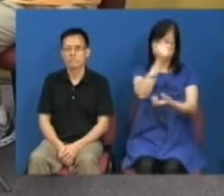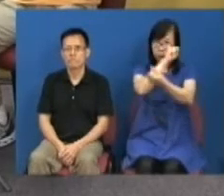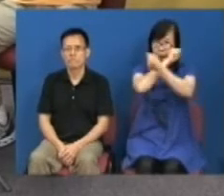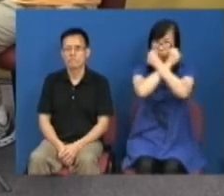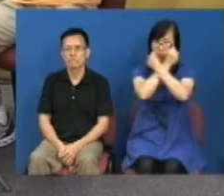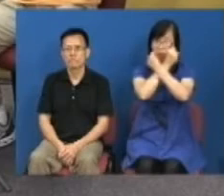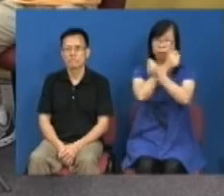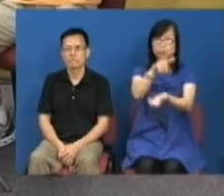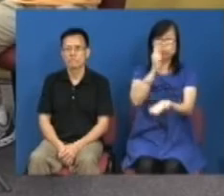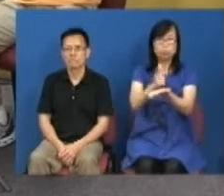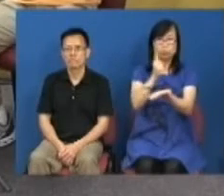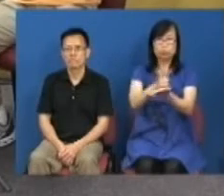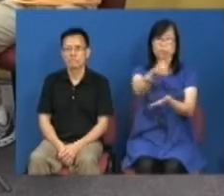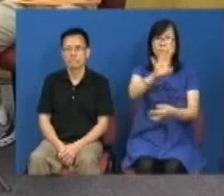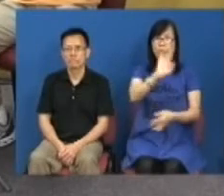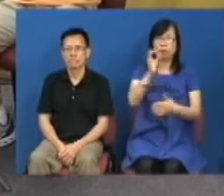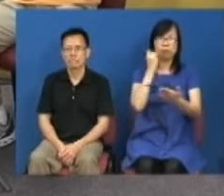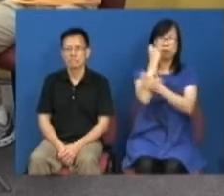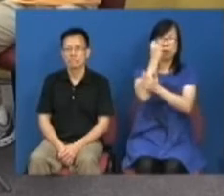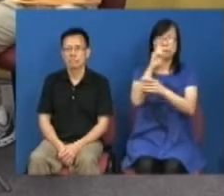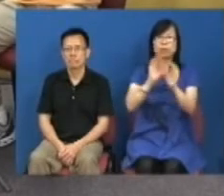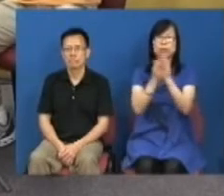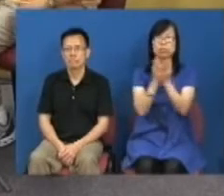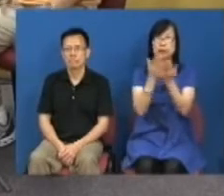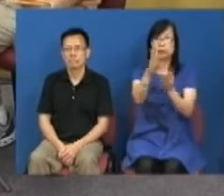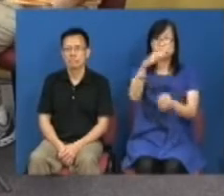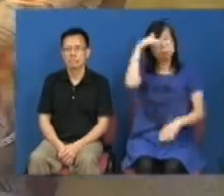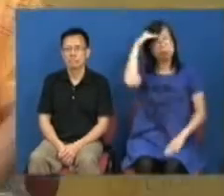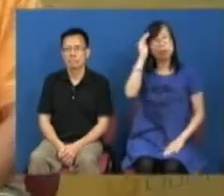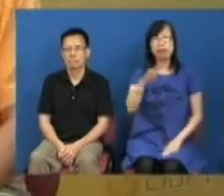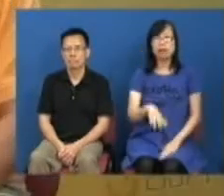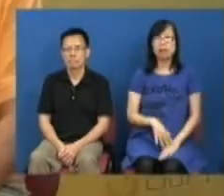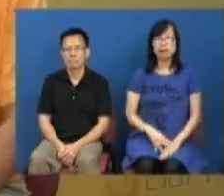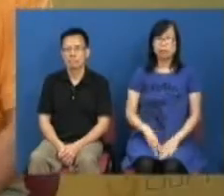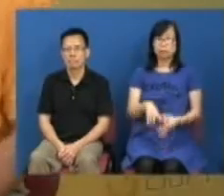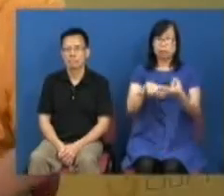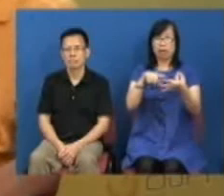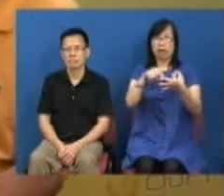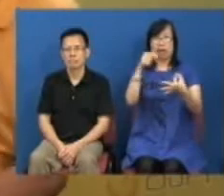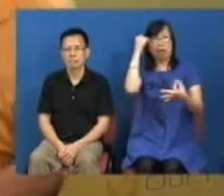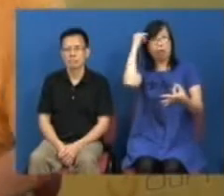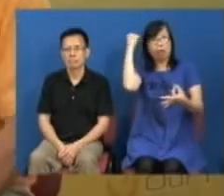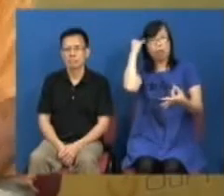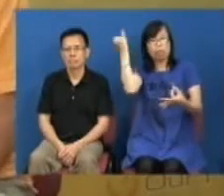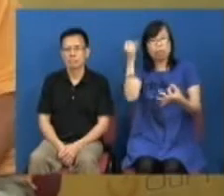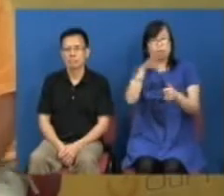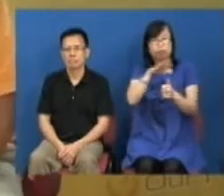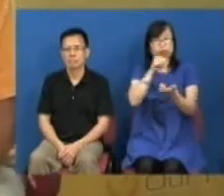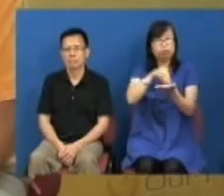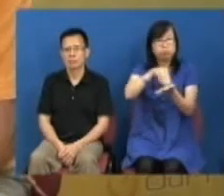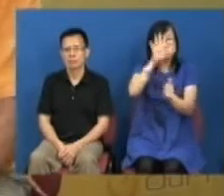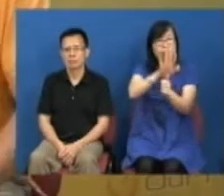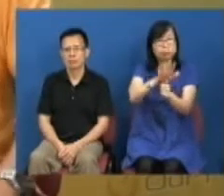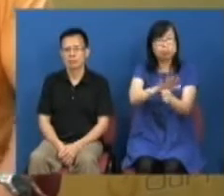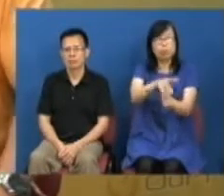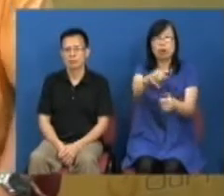重要的如果你作为不反对通知书里面你不是执行得到警方说第二周庸卿他不明白什么是确保确保就是刚才周庸卿